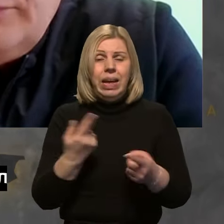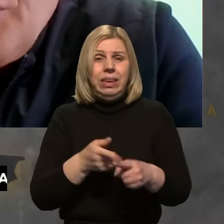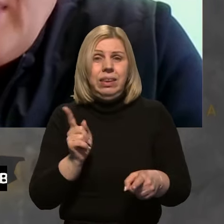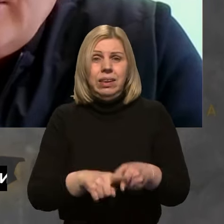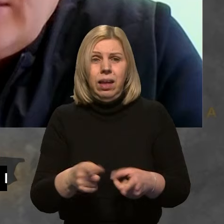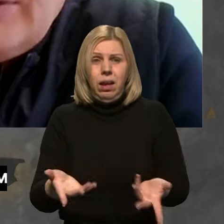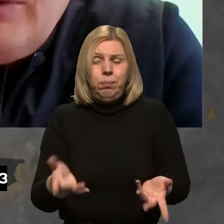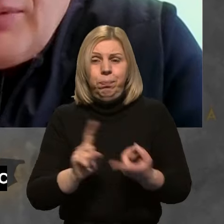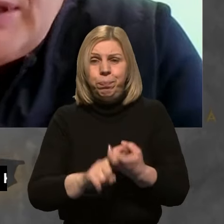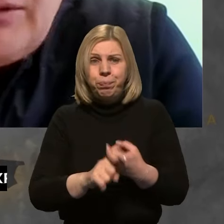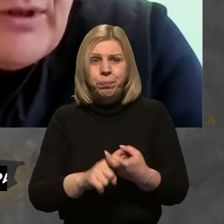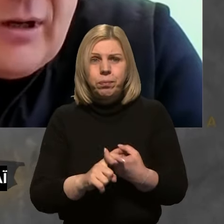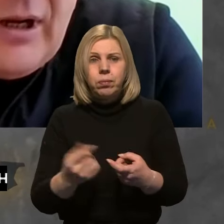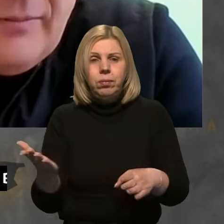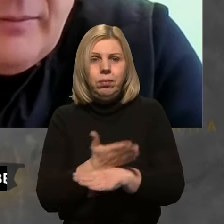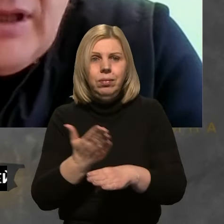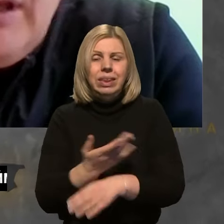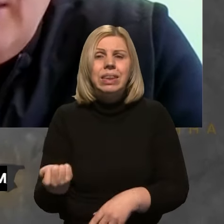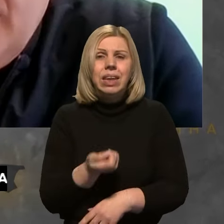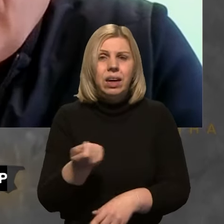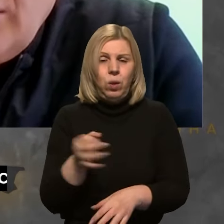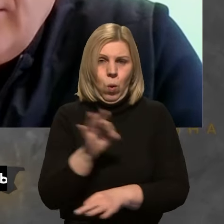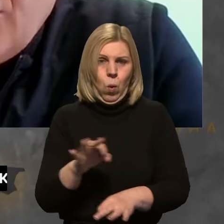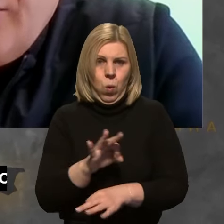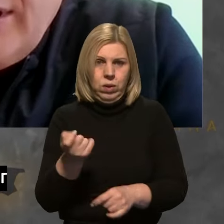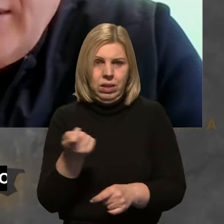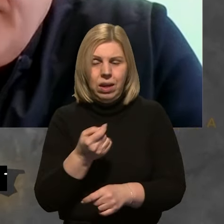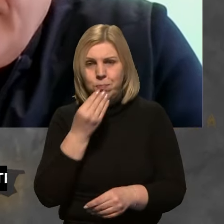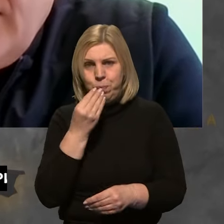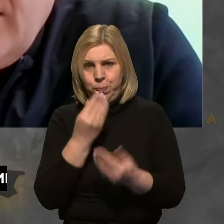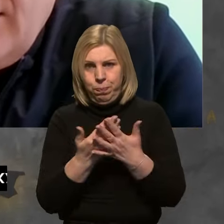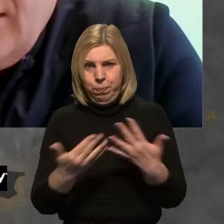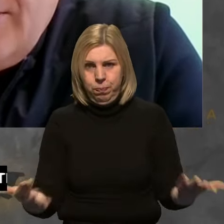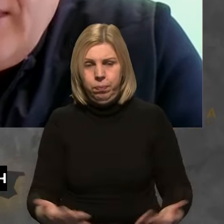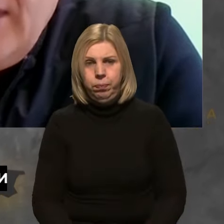пов'язано з виробництвом зерна і продуктів харчування.